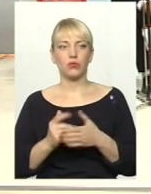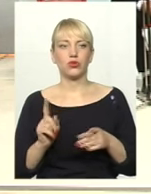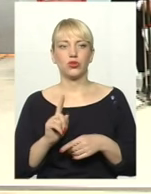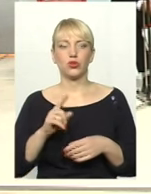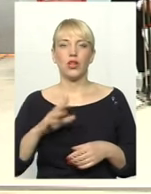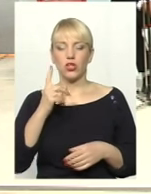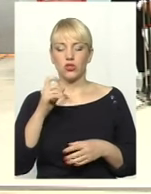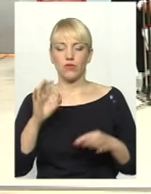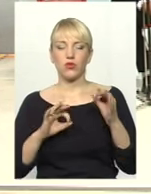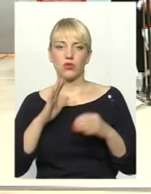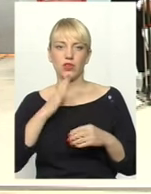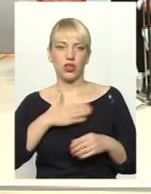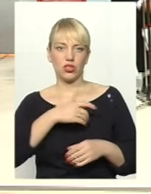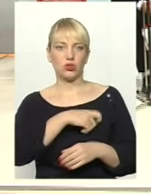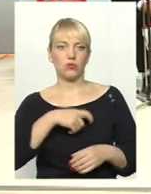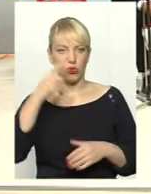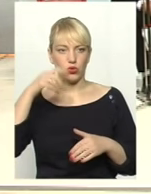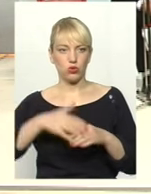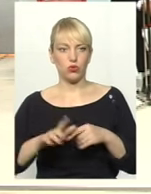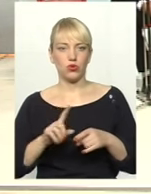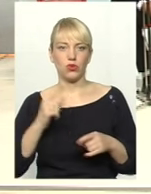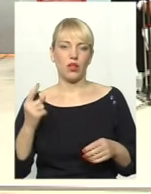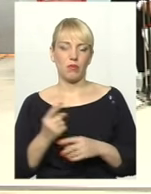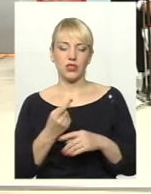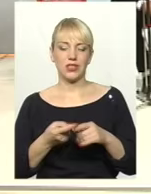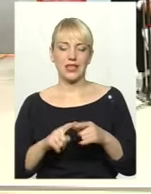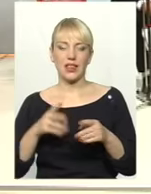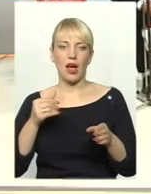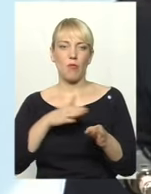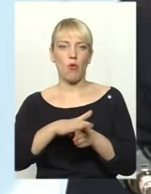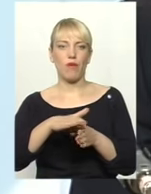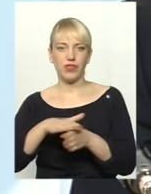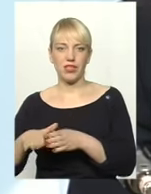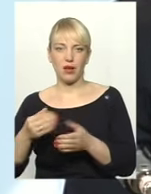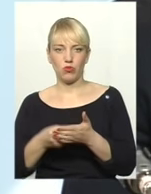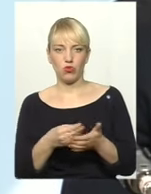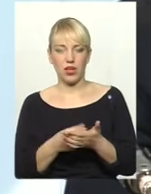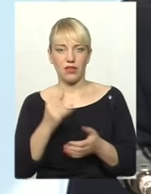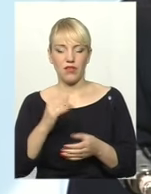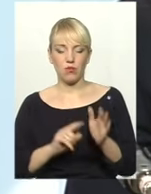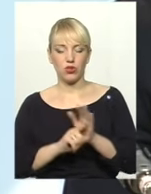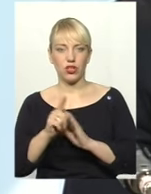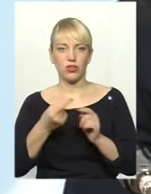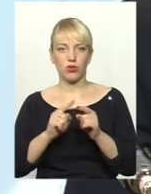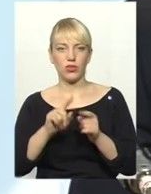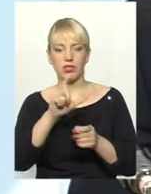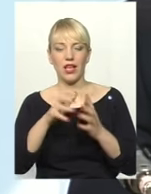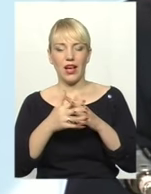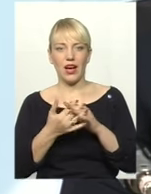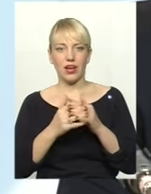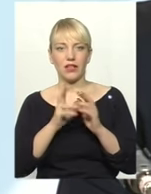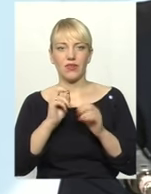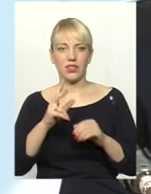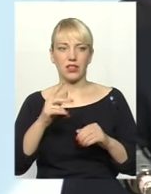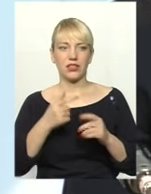наших депутатів розуміють, що найперше це наповнення бюджетів, і почати його з аграріїв, як з аграрної